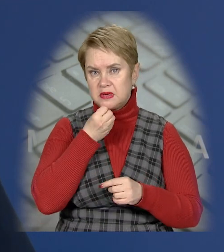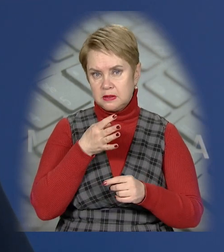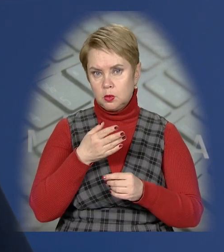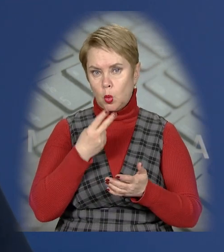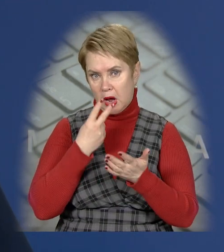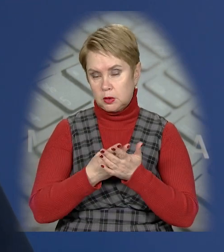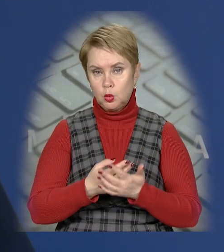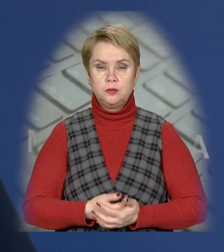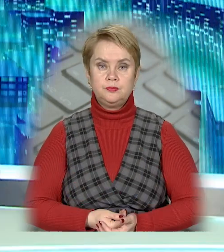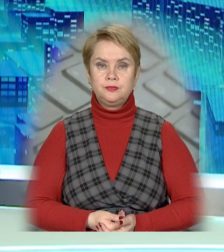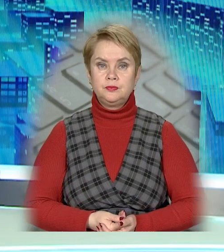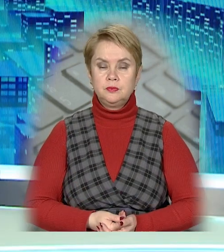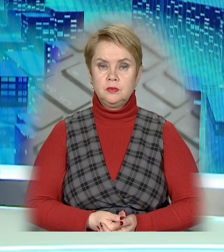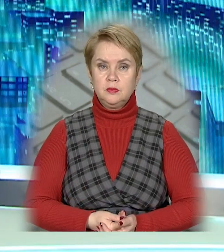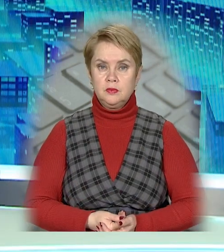позитивну картину.